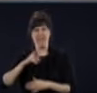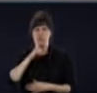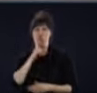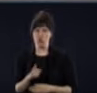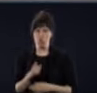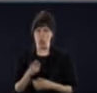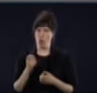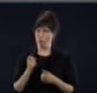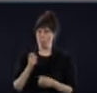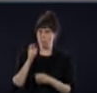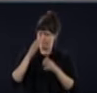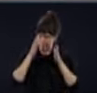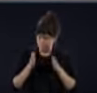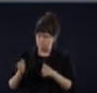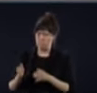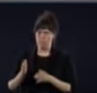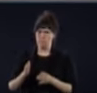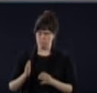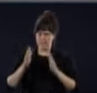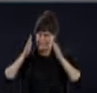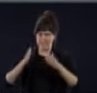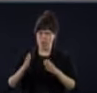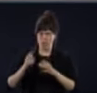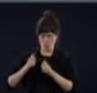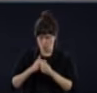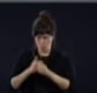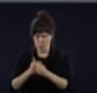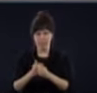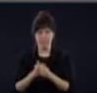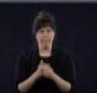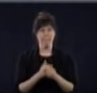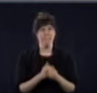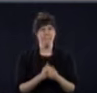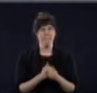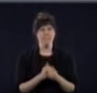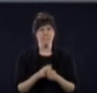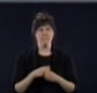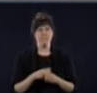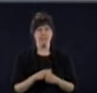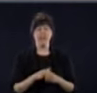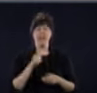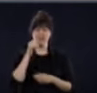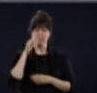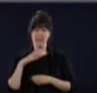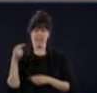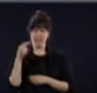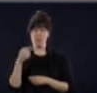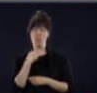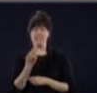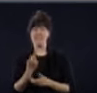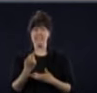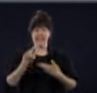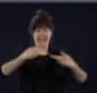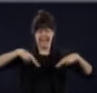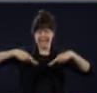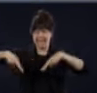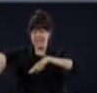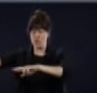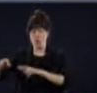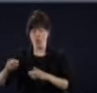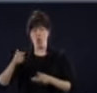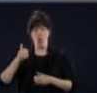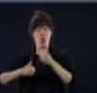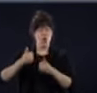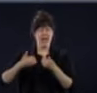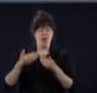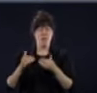Oui, écoutez. Très rapidement, simplement signaler que ces régions-là vont ouvrir en dernier aussi. On parle du 18 mai actuellement et c'est sous toute